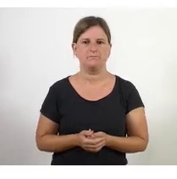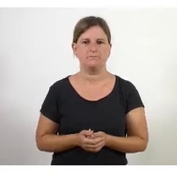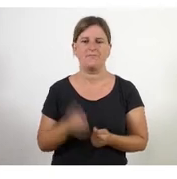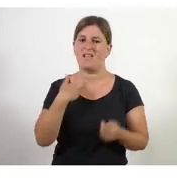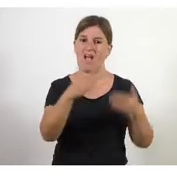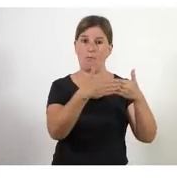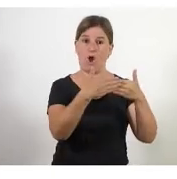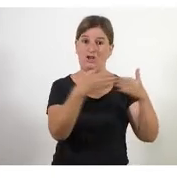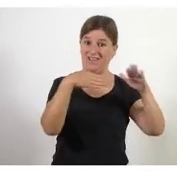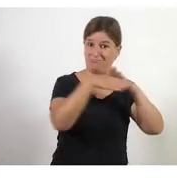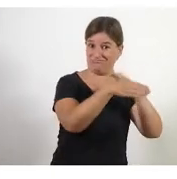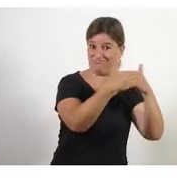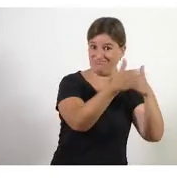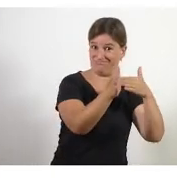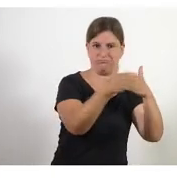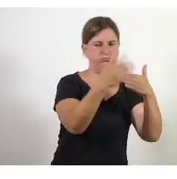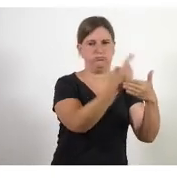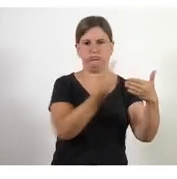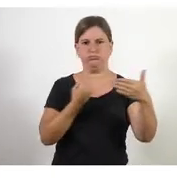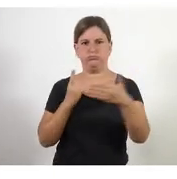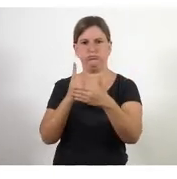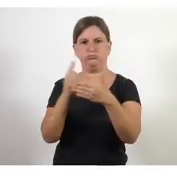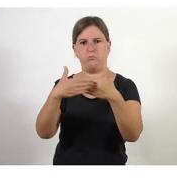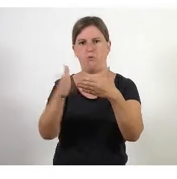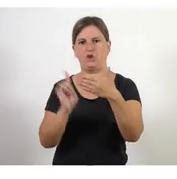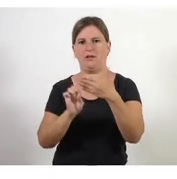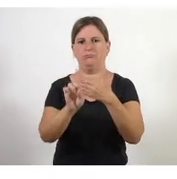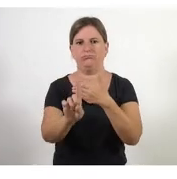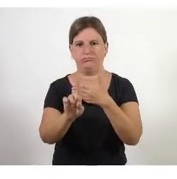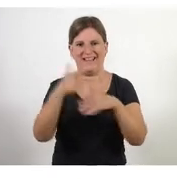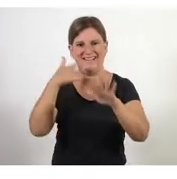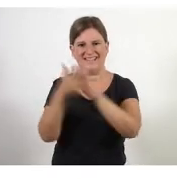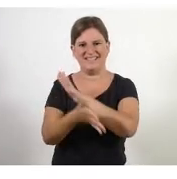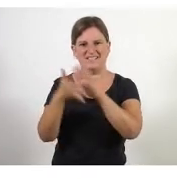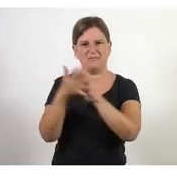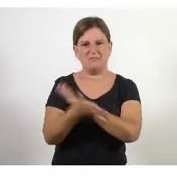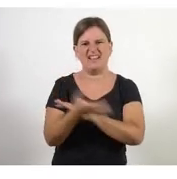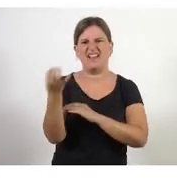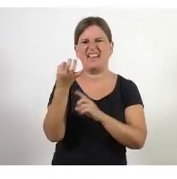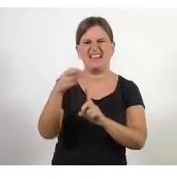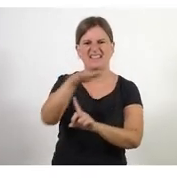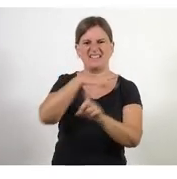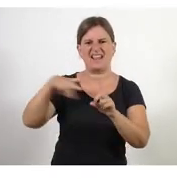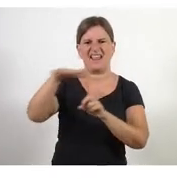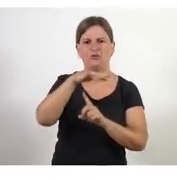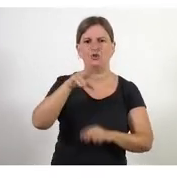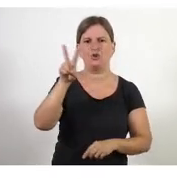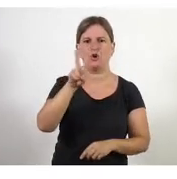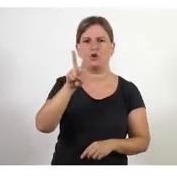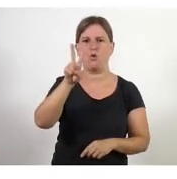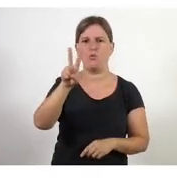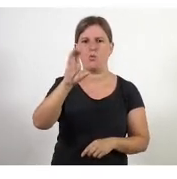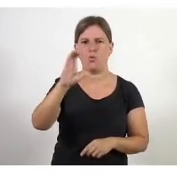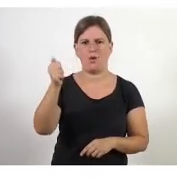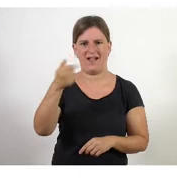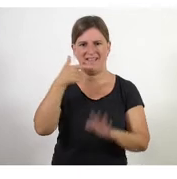de nou, hem entrat en una porteta, sortim i ara anem a entrar en una altra per veure què vol dir exactament això dels entorns buca, que ja us he parlat tres o